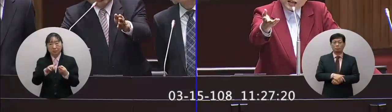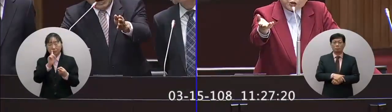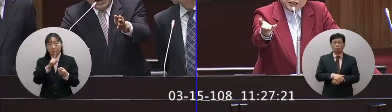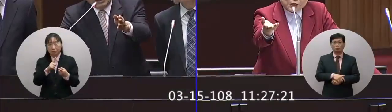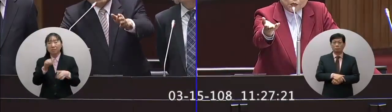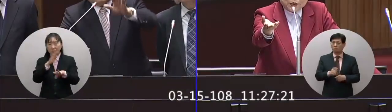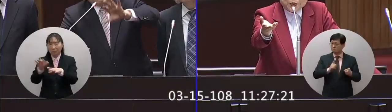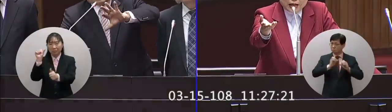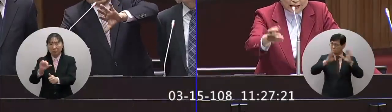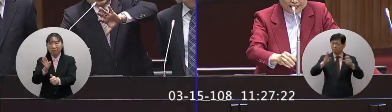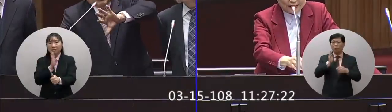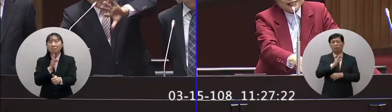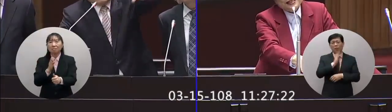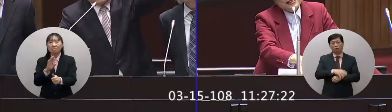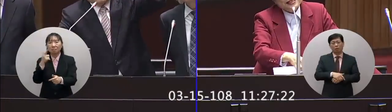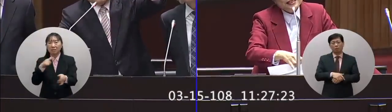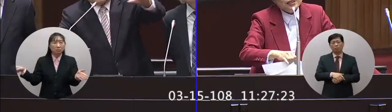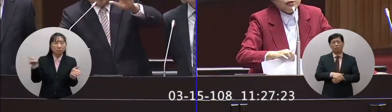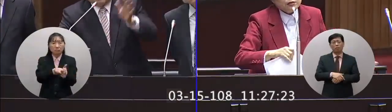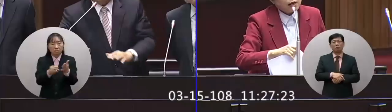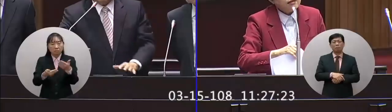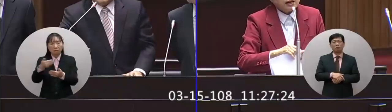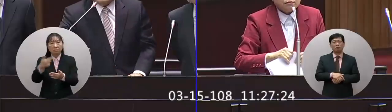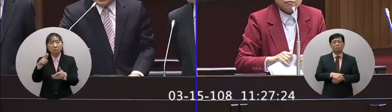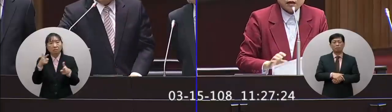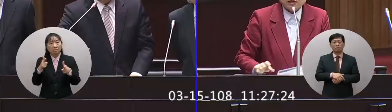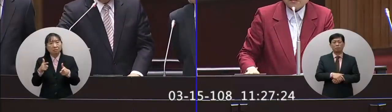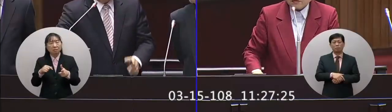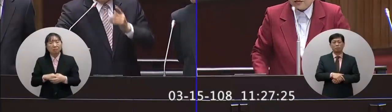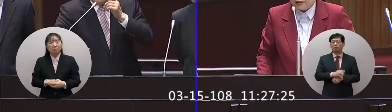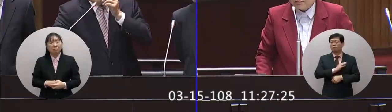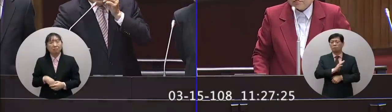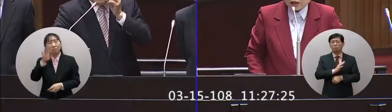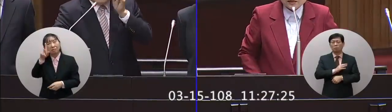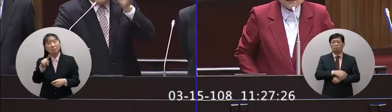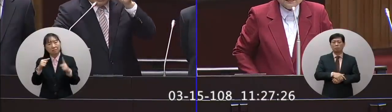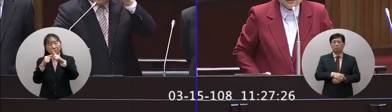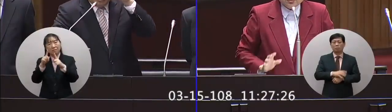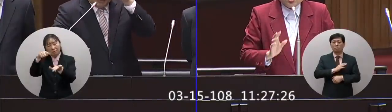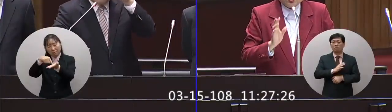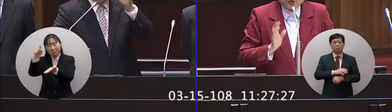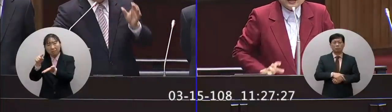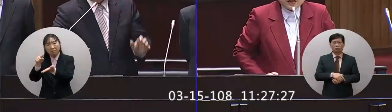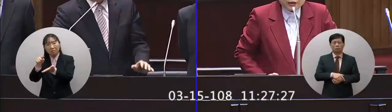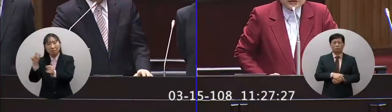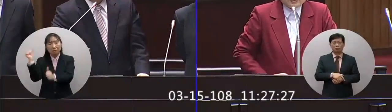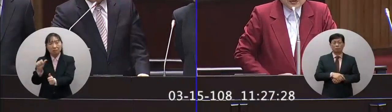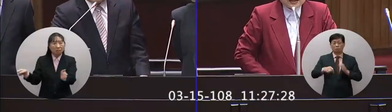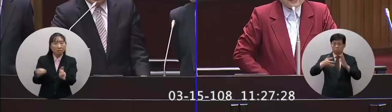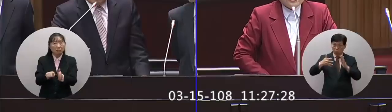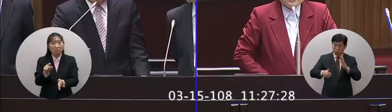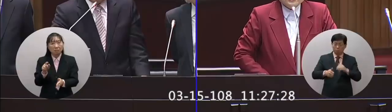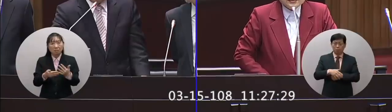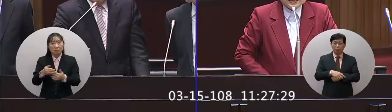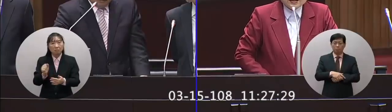適當處罰剛剛的宣誓就沒用那不是一輩子他都不能升遷這樣一個人一次這樣子一輩子不行院